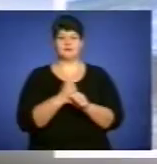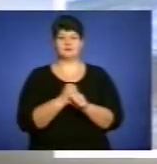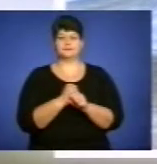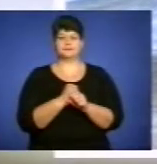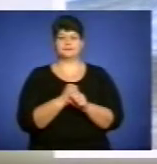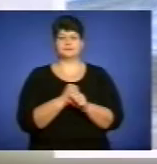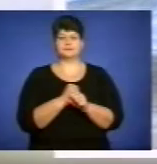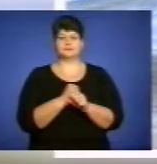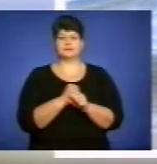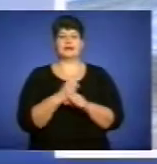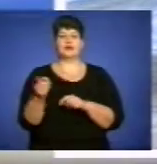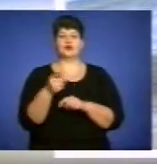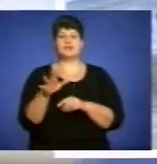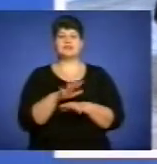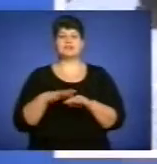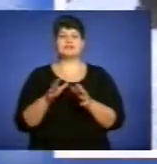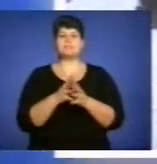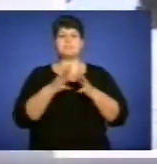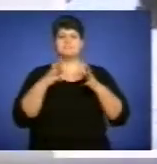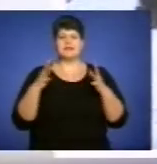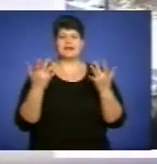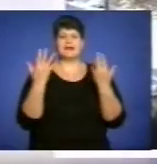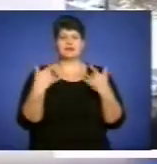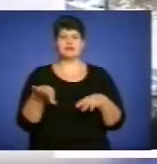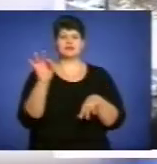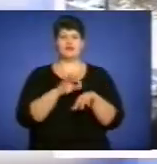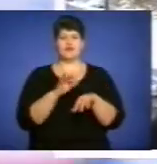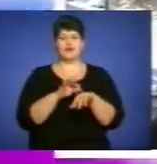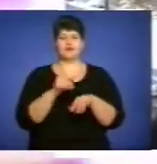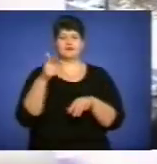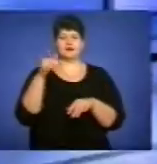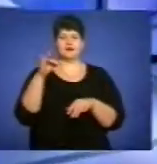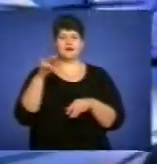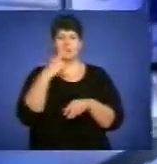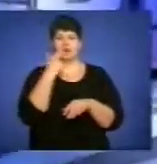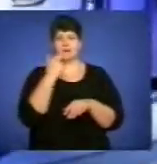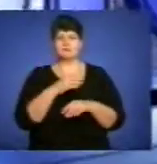На Тернопільщині збільшується кількість хворих на гострі респіраторні вірусні інфекції.